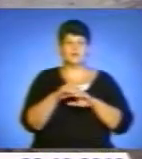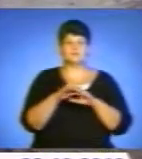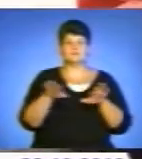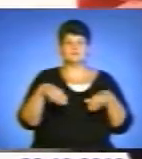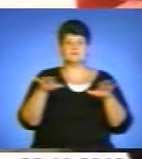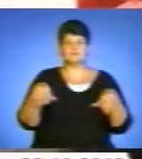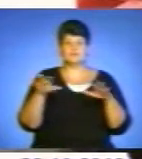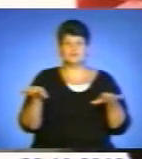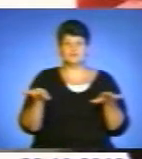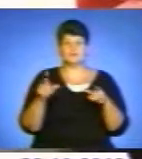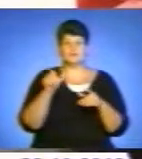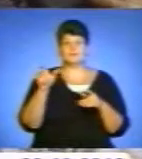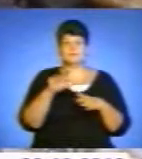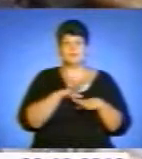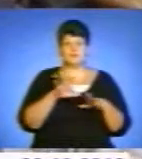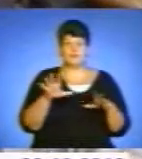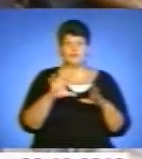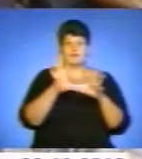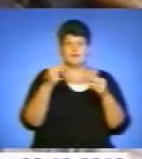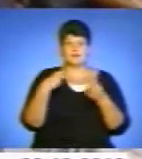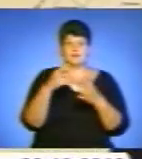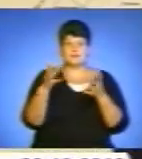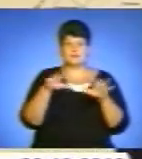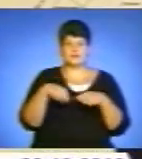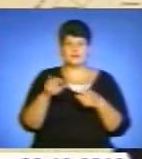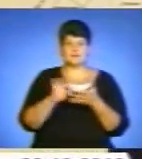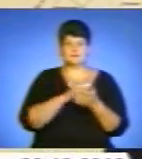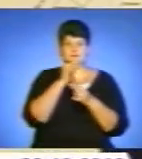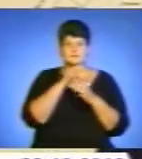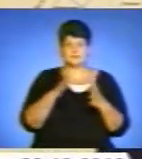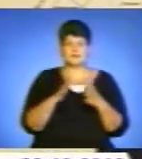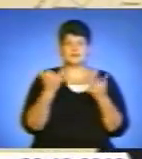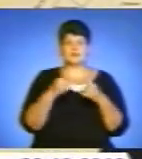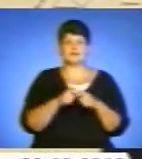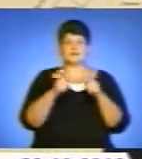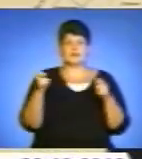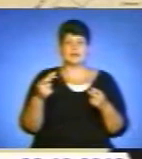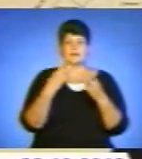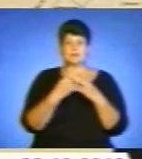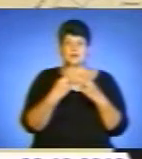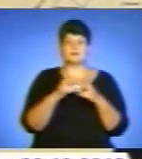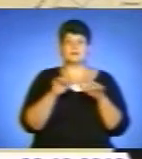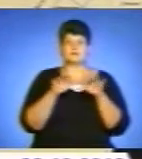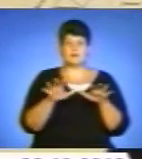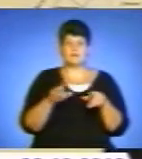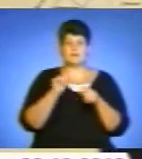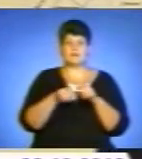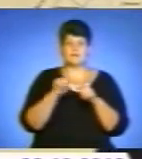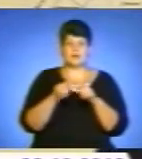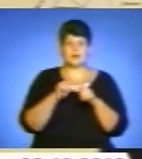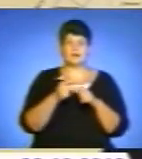крадене добро не поміщалось у багажник «Жигулів». На даний час порушена кримінальна справа. Проводиться перевірка